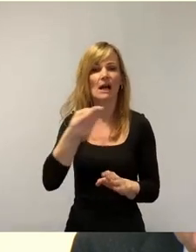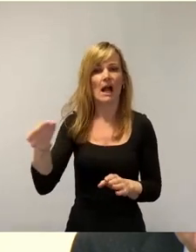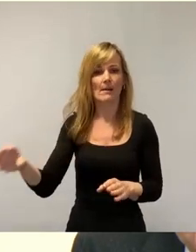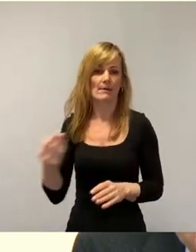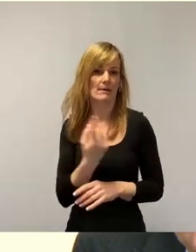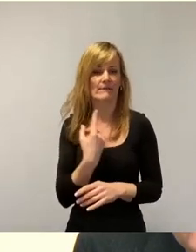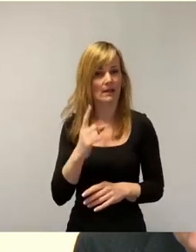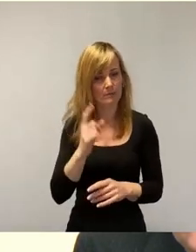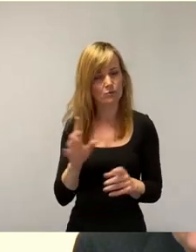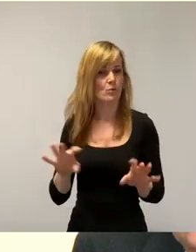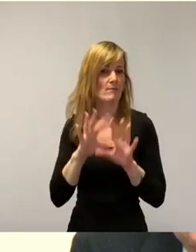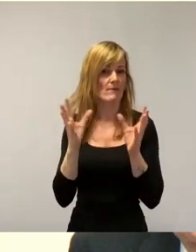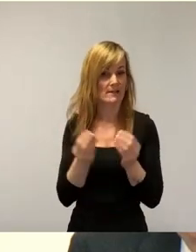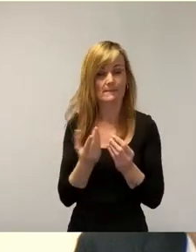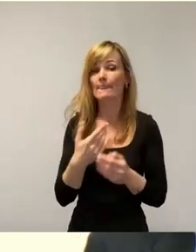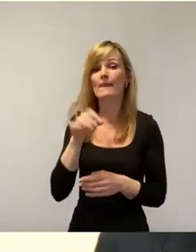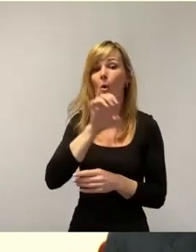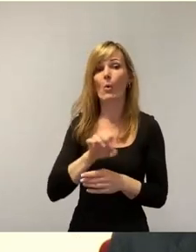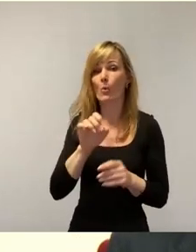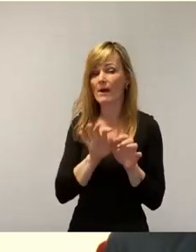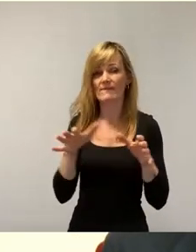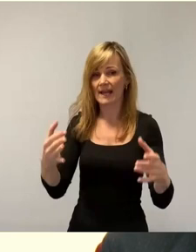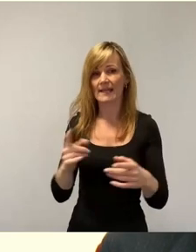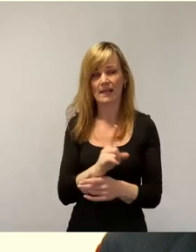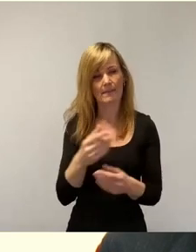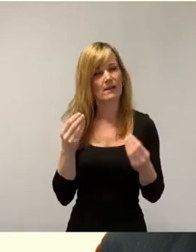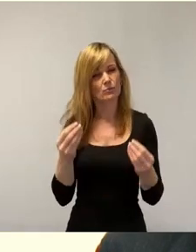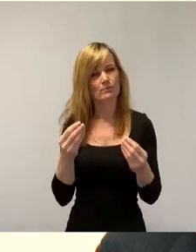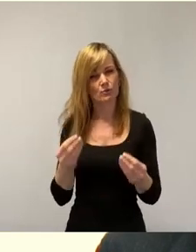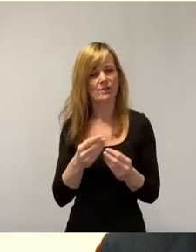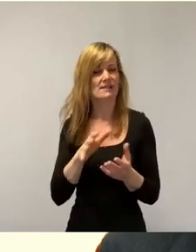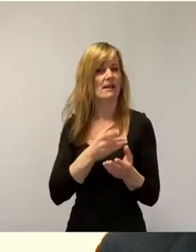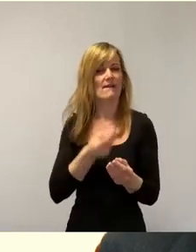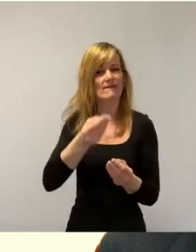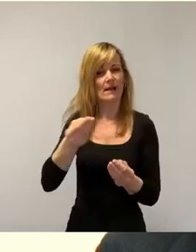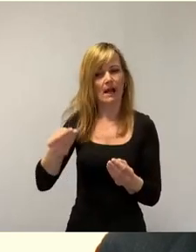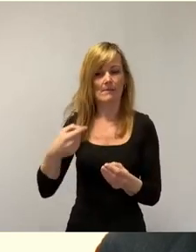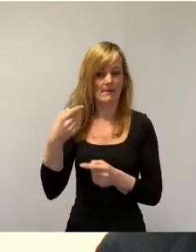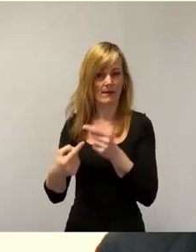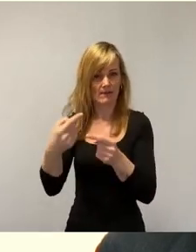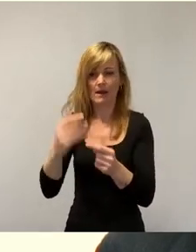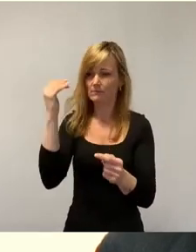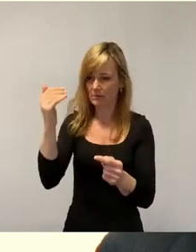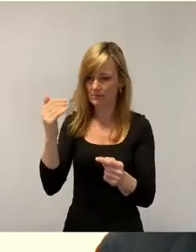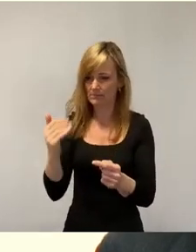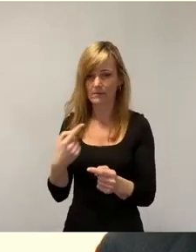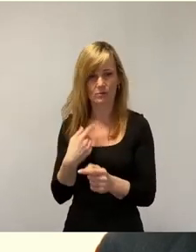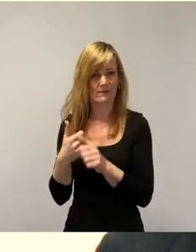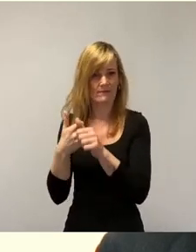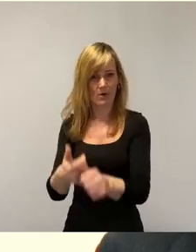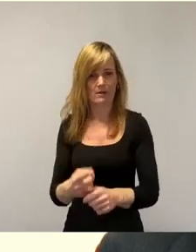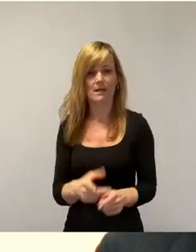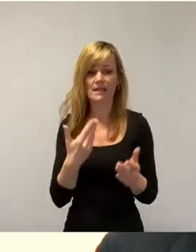umfassendes, kein europaweites, sondern ein klassisches Vergabeverfahren durchlaufen. Wir müssen ein Pflichtenheft,